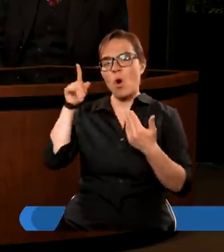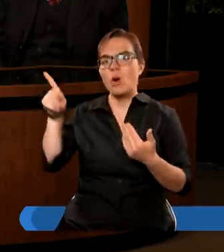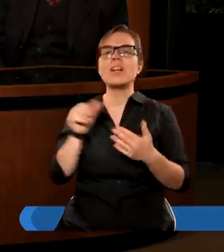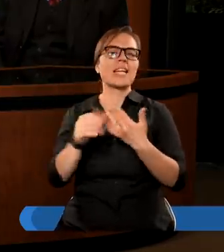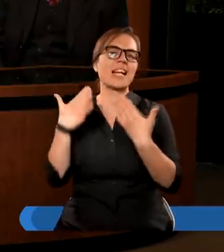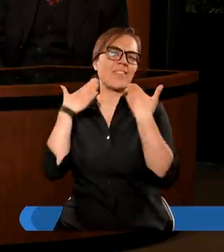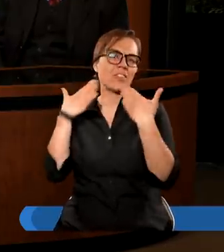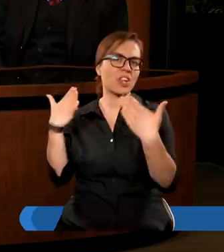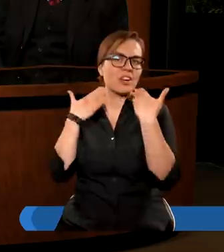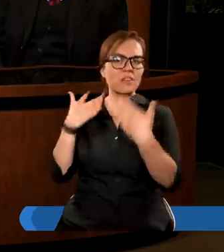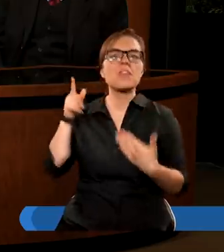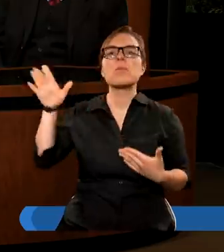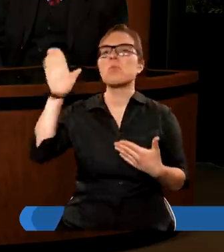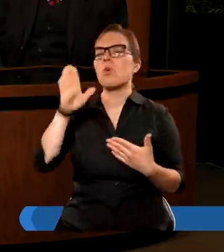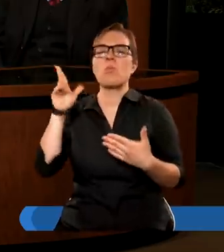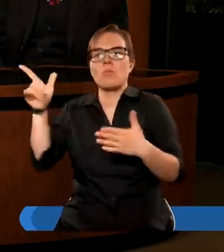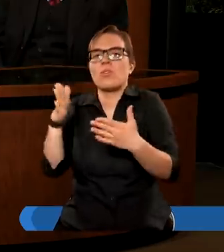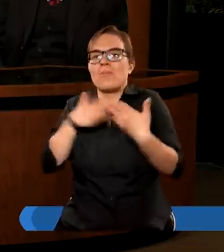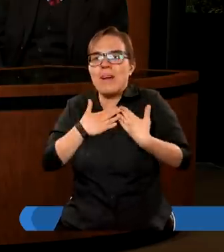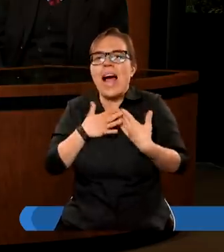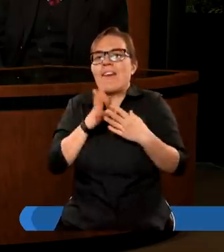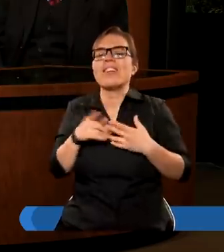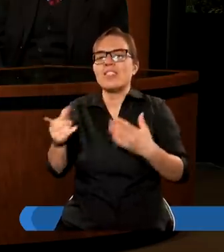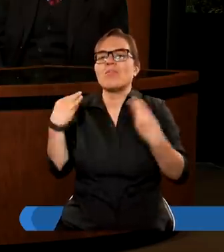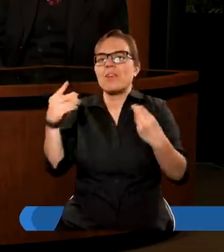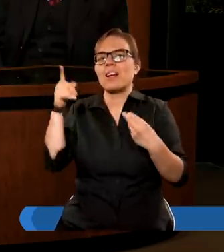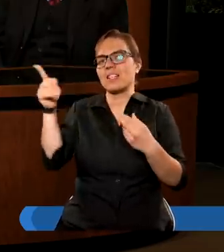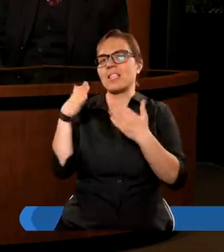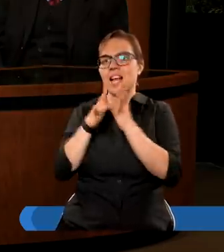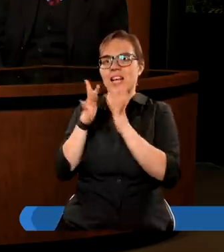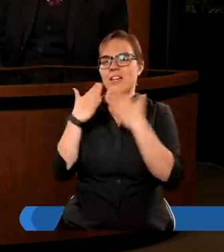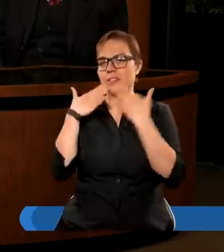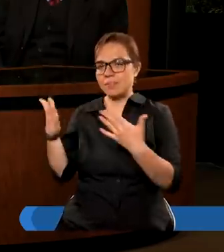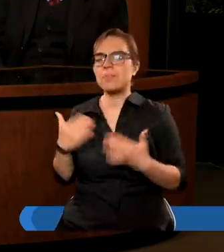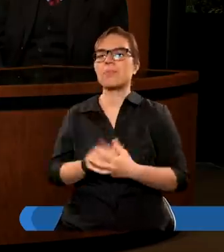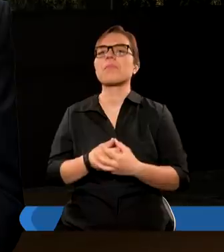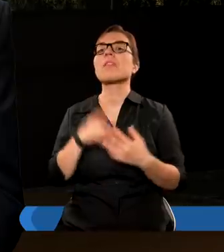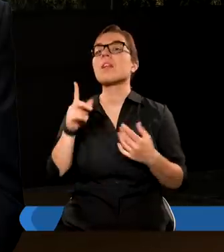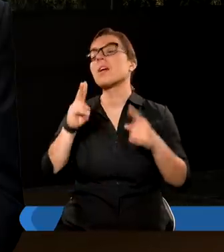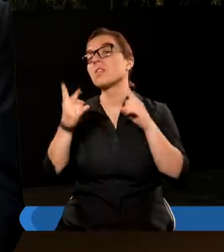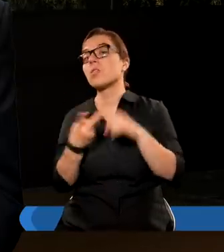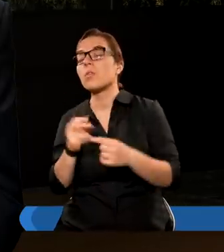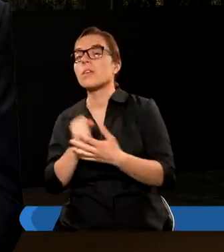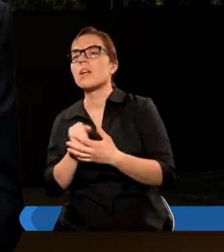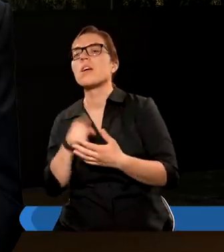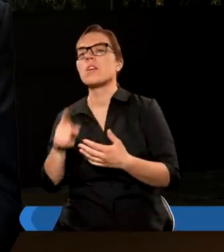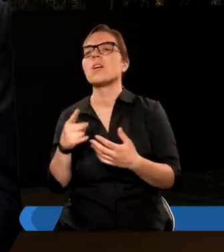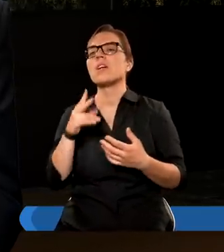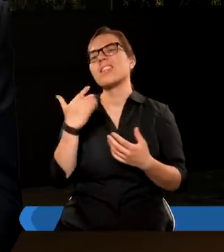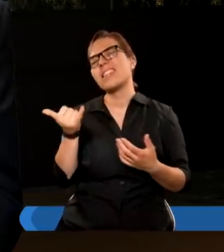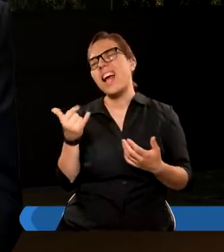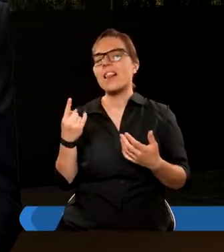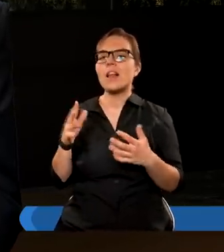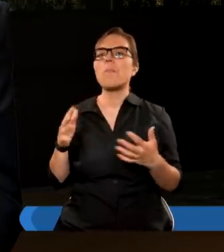wdzięczny mu za to wszystko i szanuję. Więc to taka pierwsza jakby wersja. druga fizycznie należałoby się